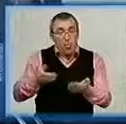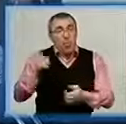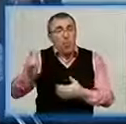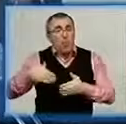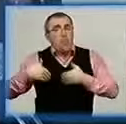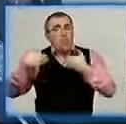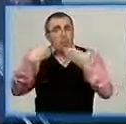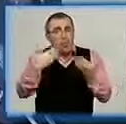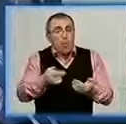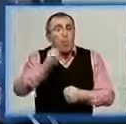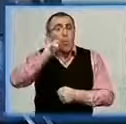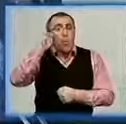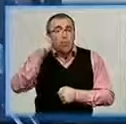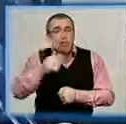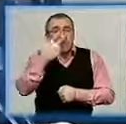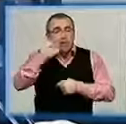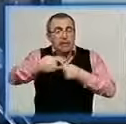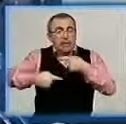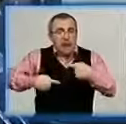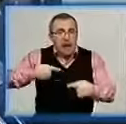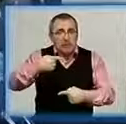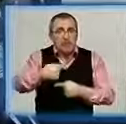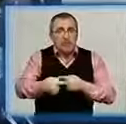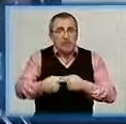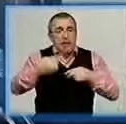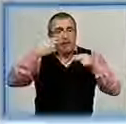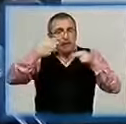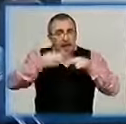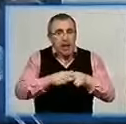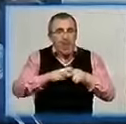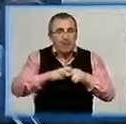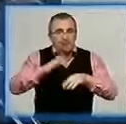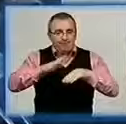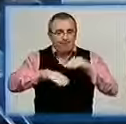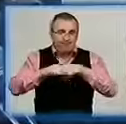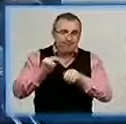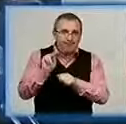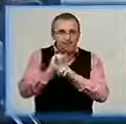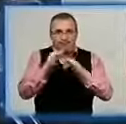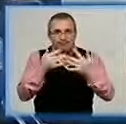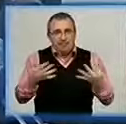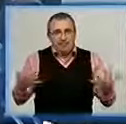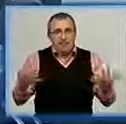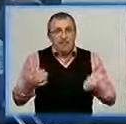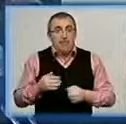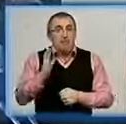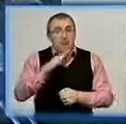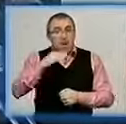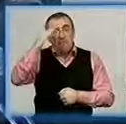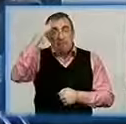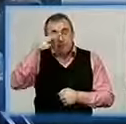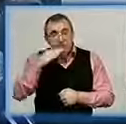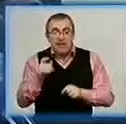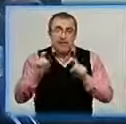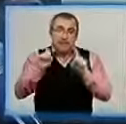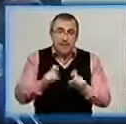пропонують саме українські традиційні техніки і ремесла. Дуже приємно дивитися, коли і мама, і тато